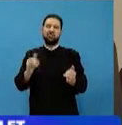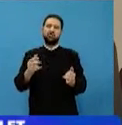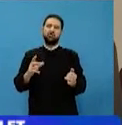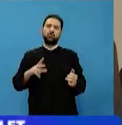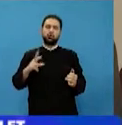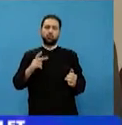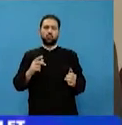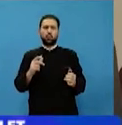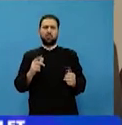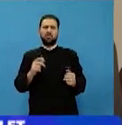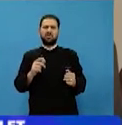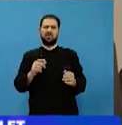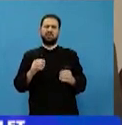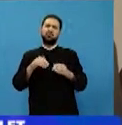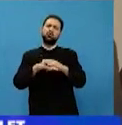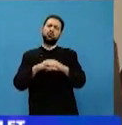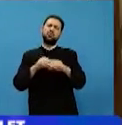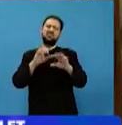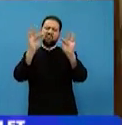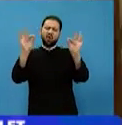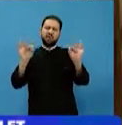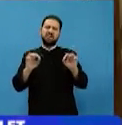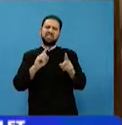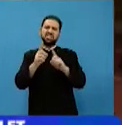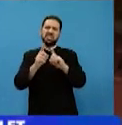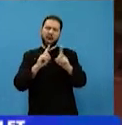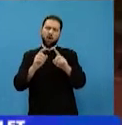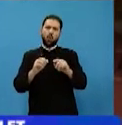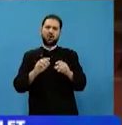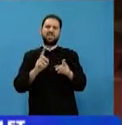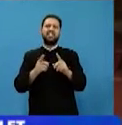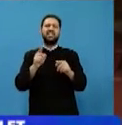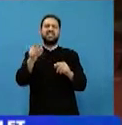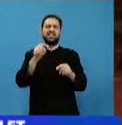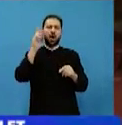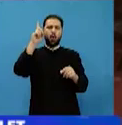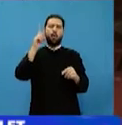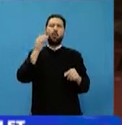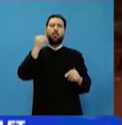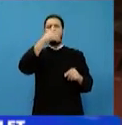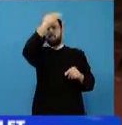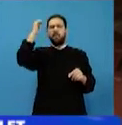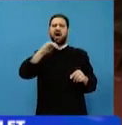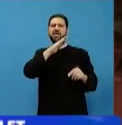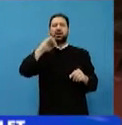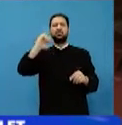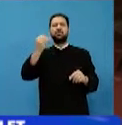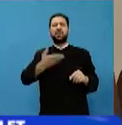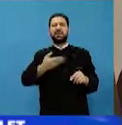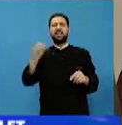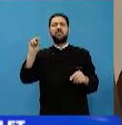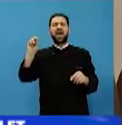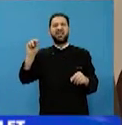între o maică de la Mănăstirea Solotii și Sfântul Cuvios Paesia Gheoritul. Vedem în volumul al treilea că